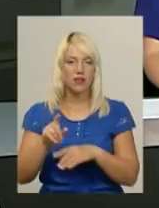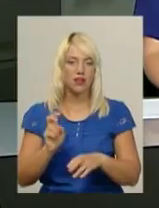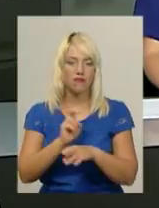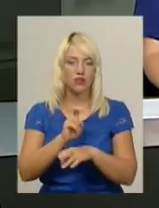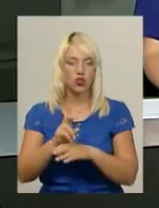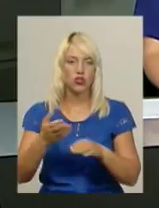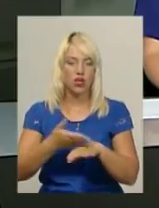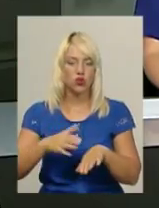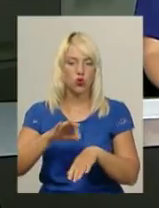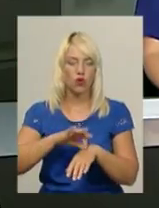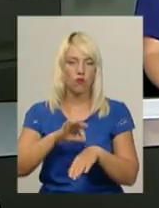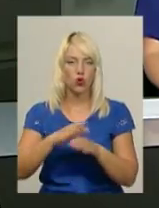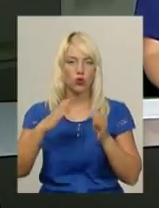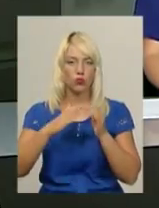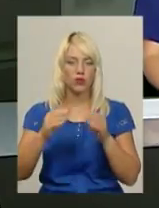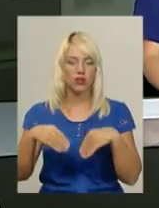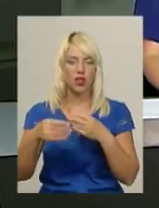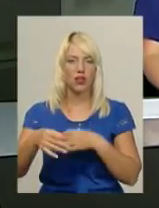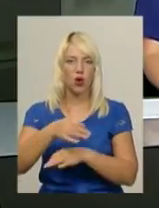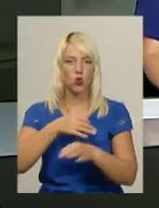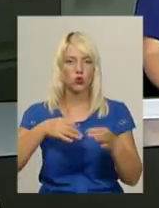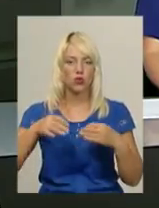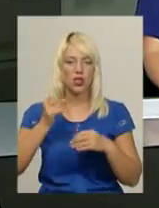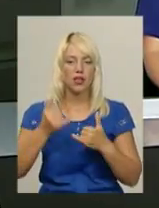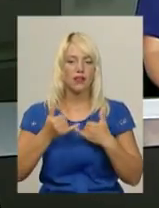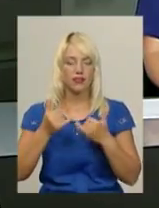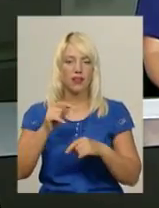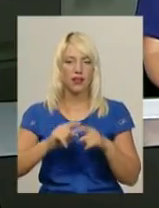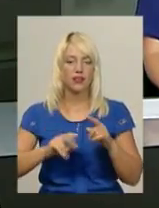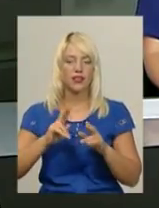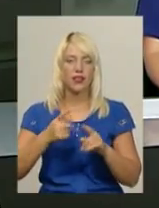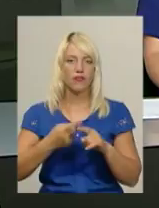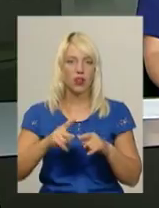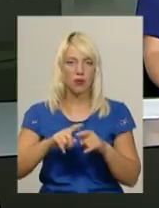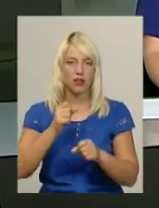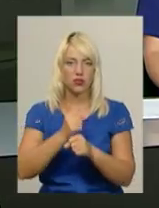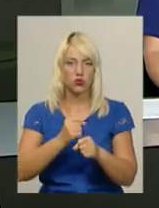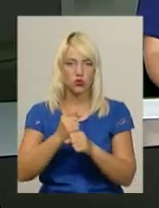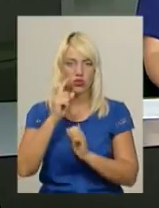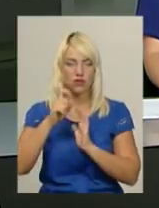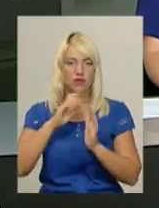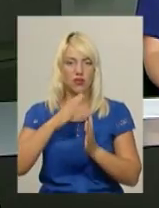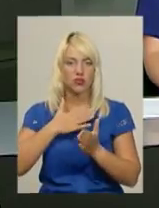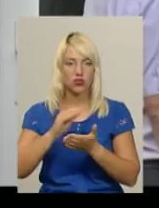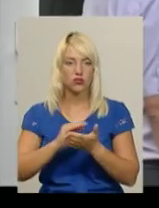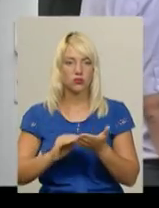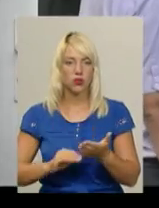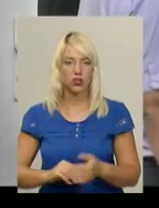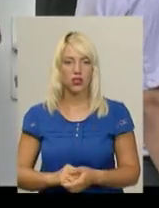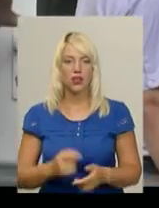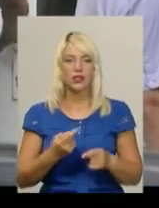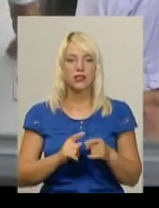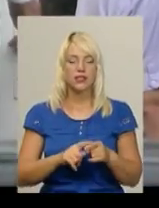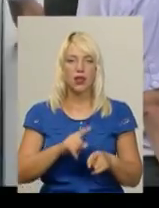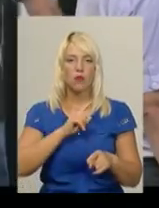вдома та надання консультацій для рідних. Як саме працює паліативна бригада, дізнавалась моя колега Олена Кименяш. Це